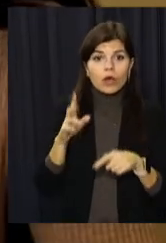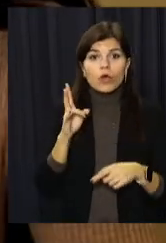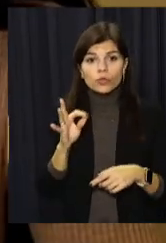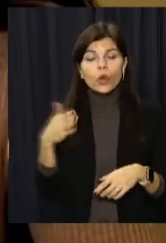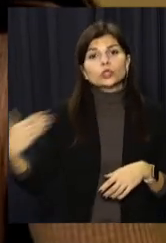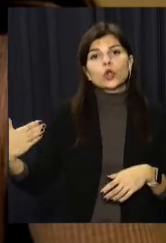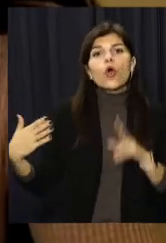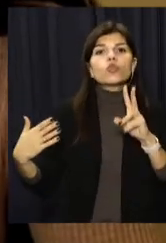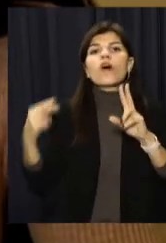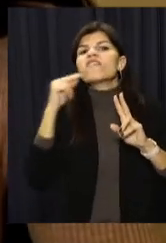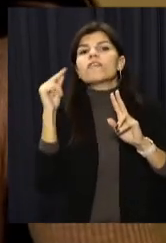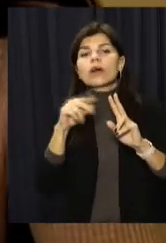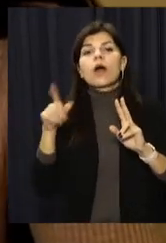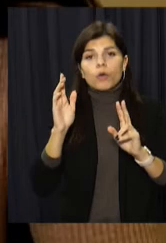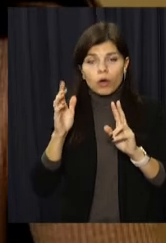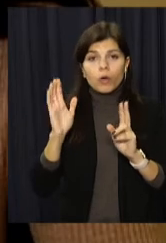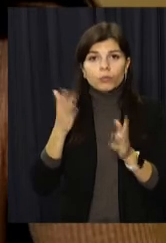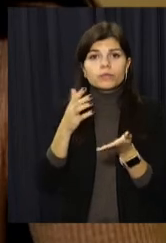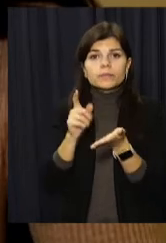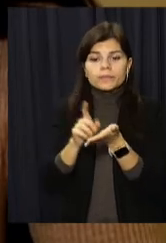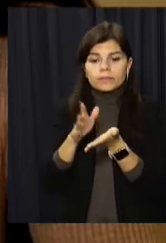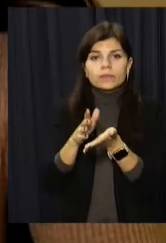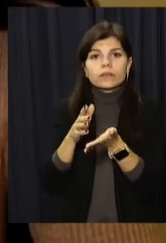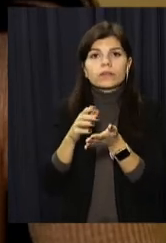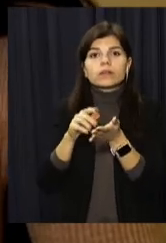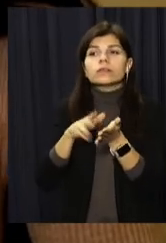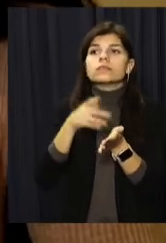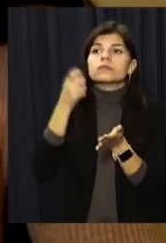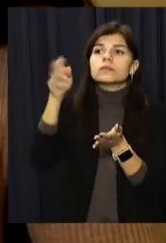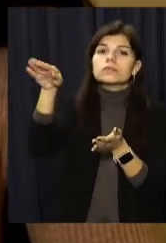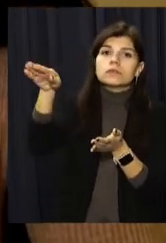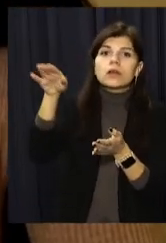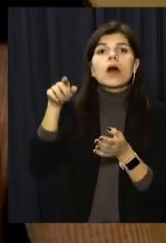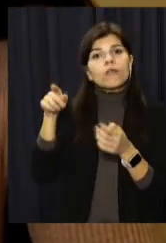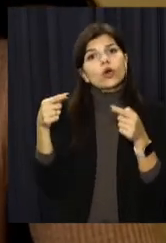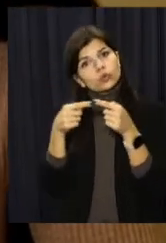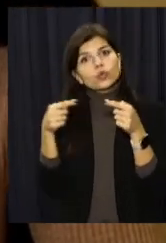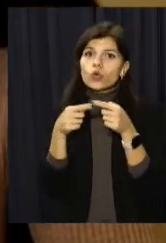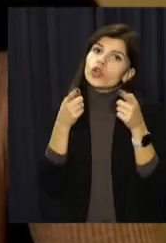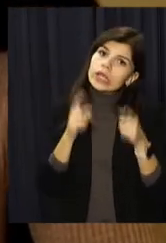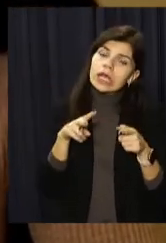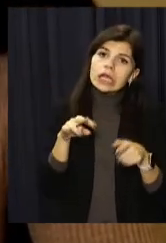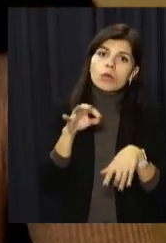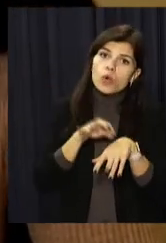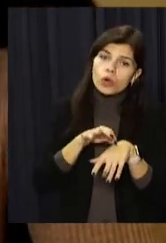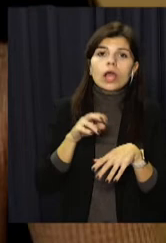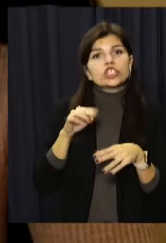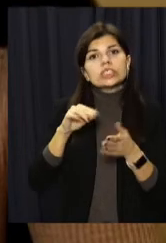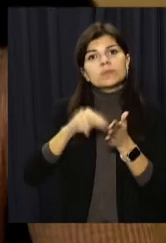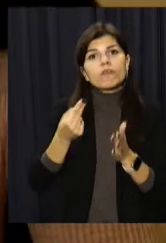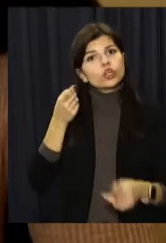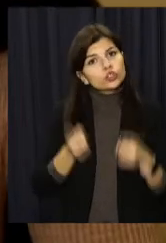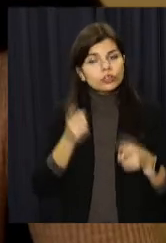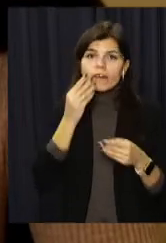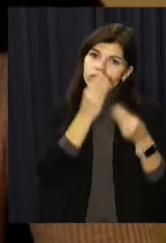надіслано запит до даного лікувального закладу, спродити чи місто вона хворіє, чи дійсно видавалася дана довідка для